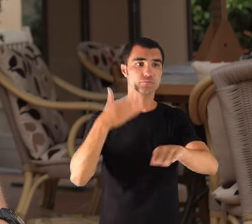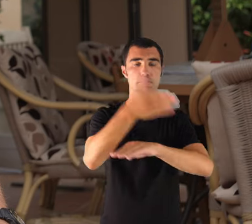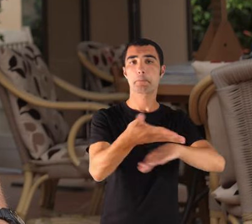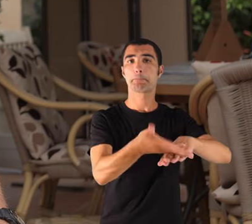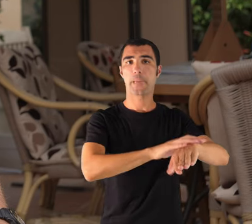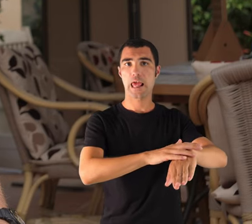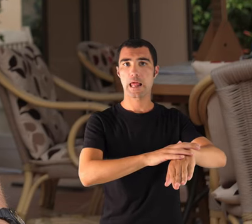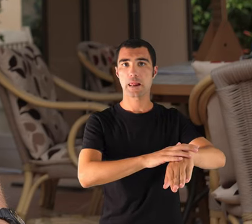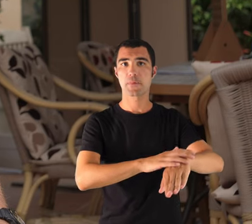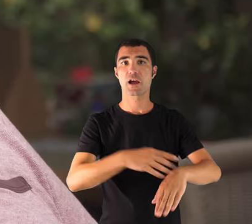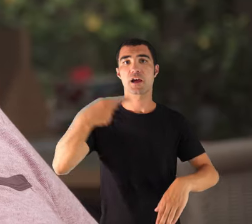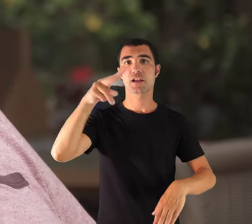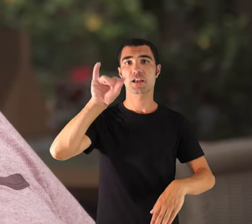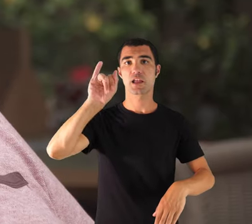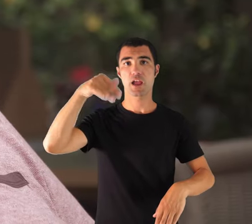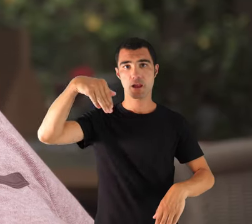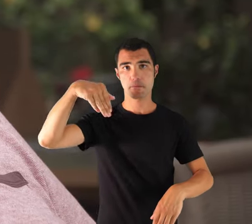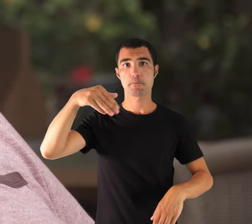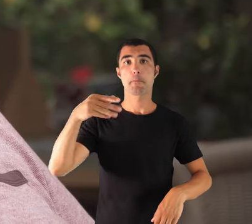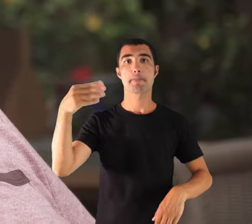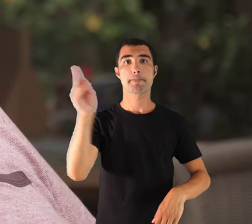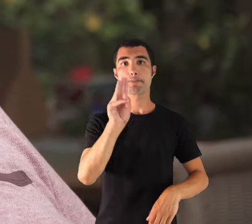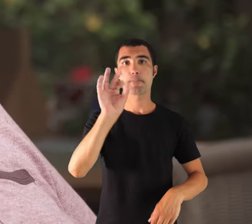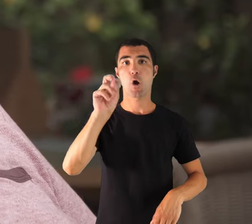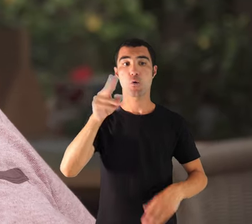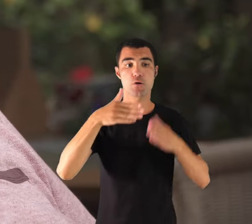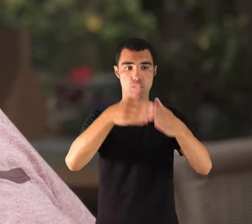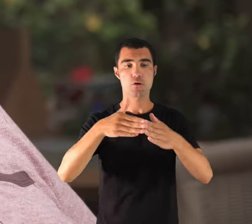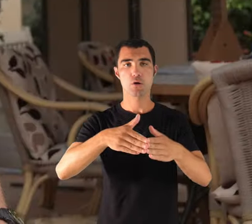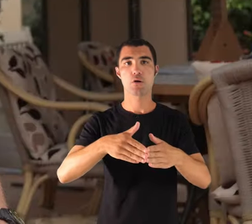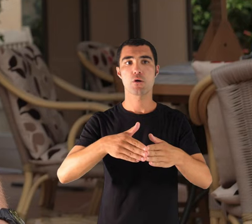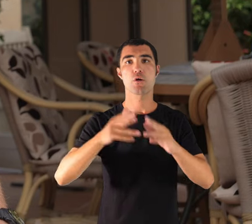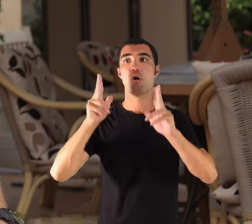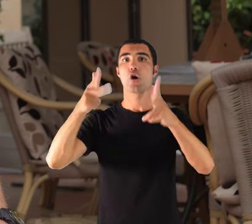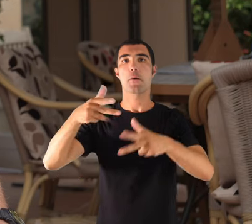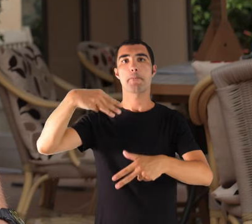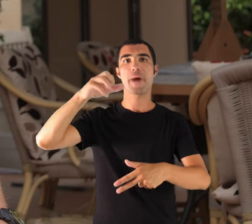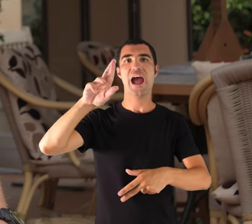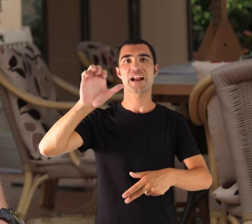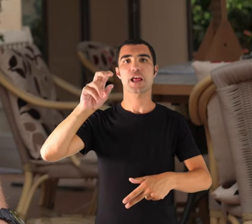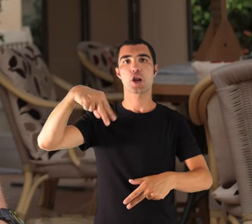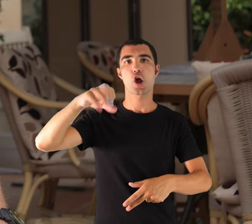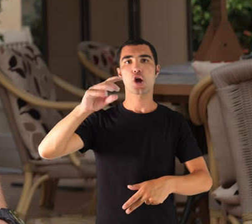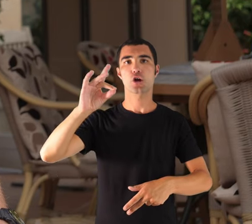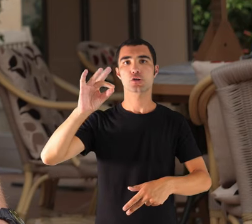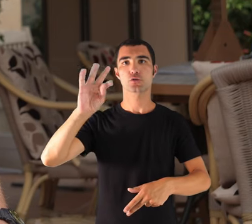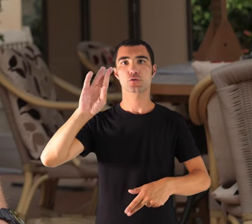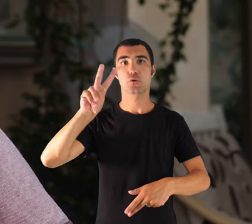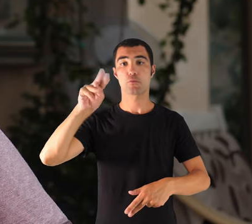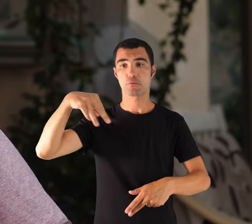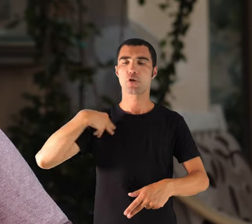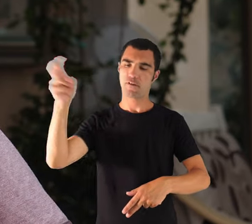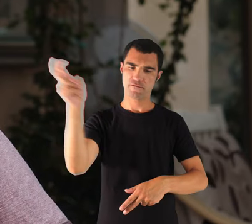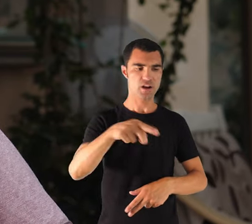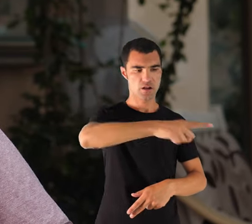a fer feina a Palma amb en Guia en Pau, a fer excursions amb un lluc i amb el Mare Nostro. Vaig venir cap a sobre per manar la Calobra.